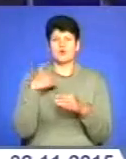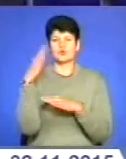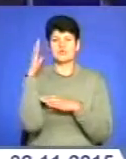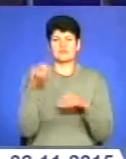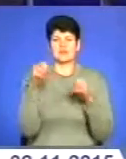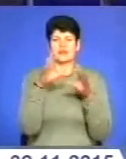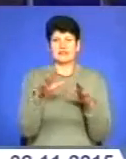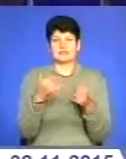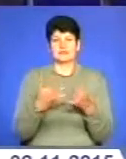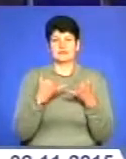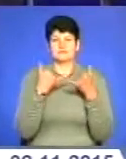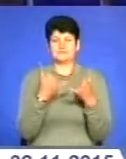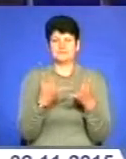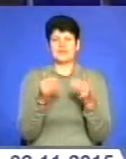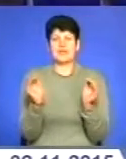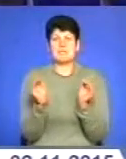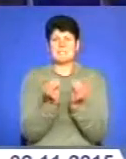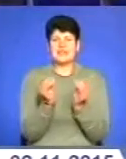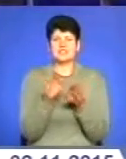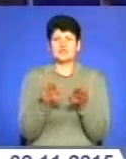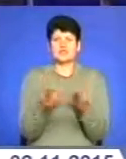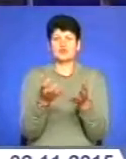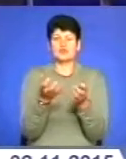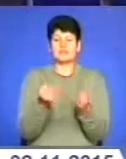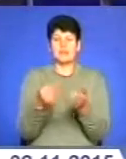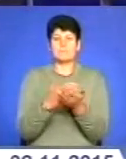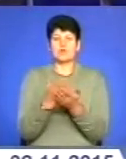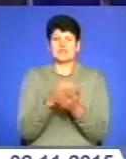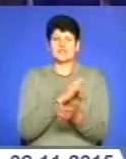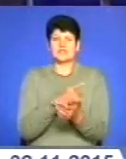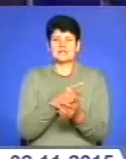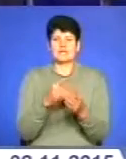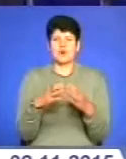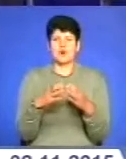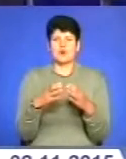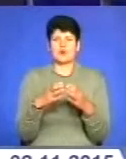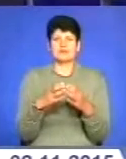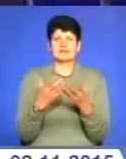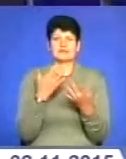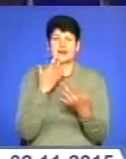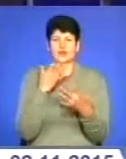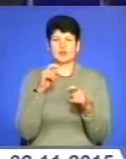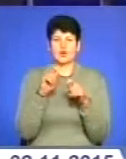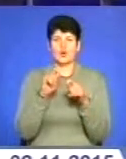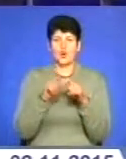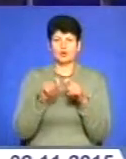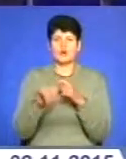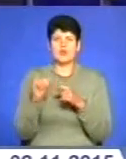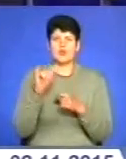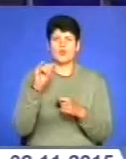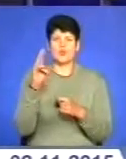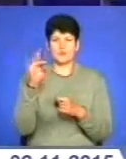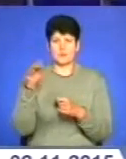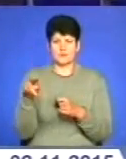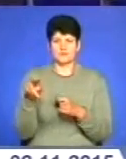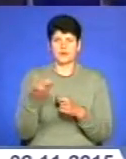пропрезидентських кандидатів. Найменше місць в обласній раді отримали політичні сили, громадська позиція, народний контроль та Укроп. Укропівці